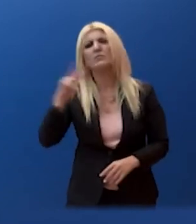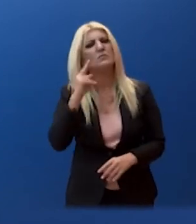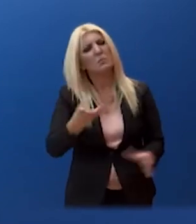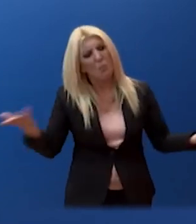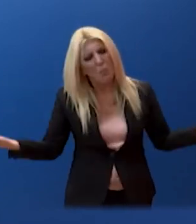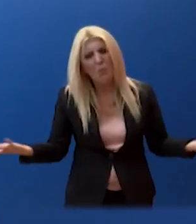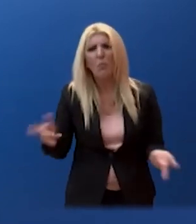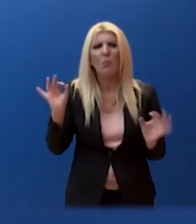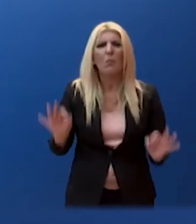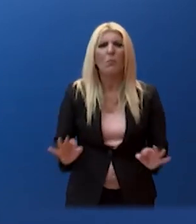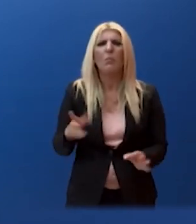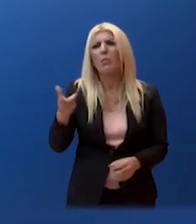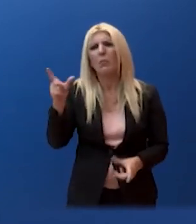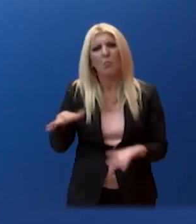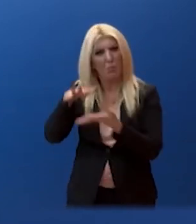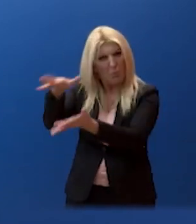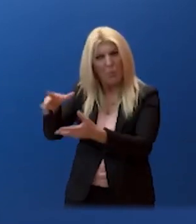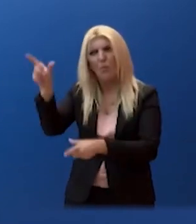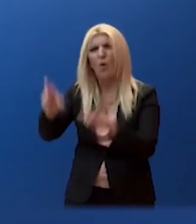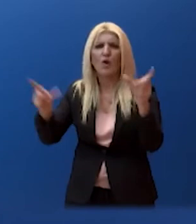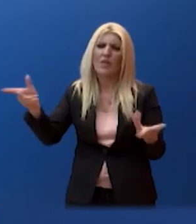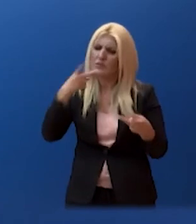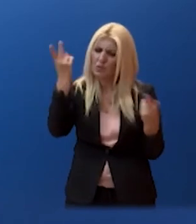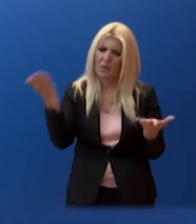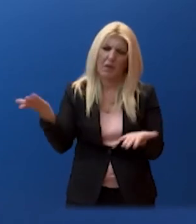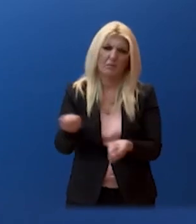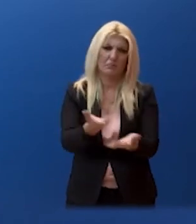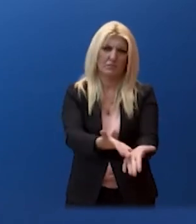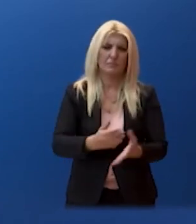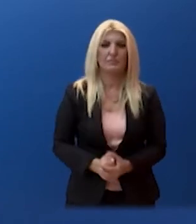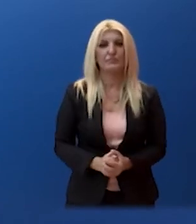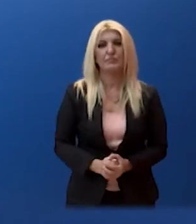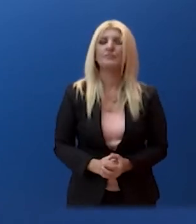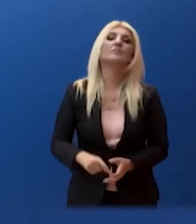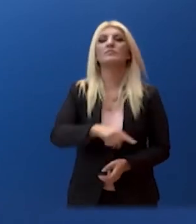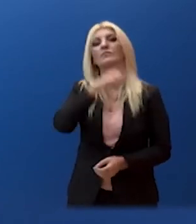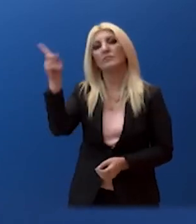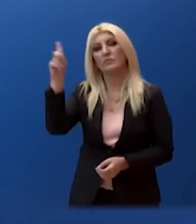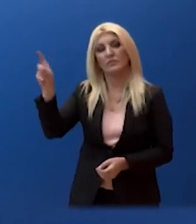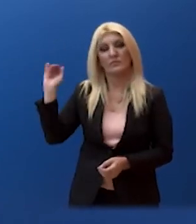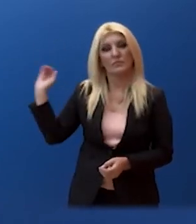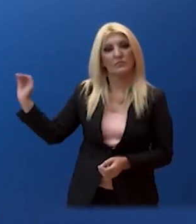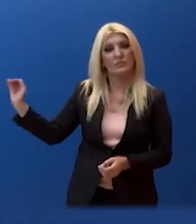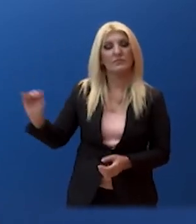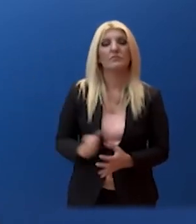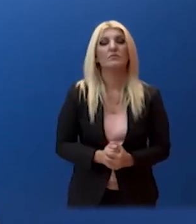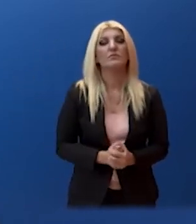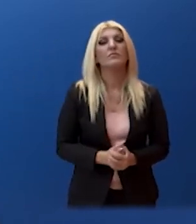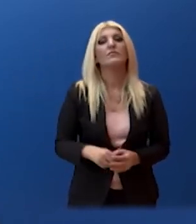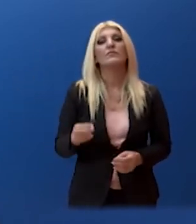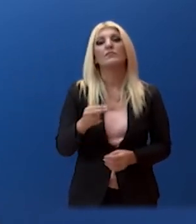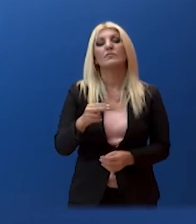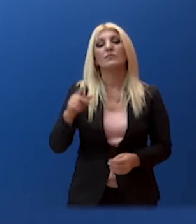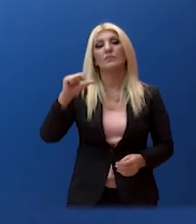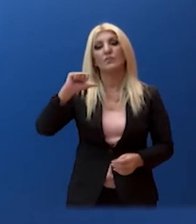Παρακαλώ κυρία Σαμαρά. Ο καθηγητής κύριος Γερμιτζάκης χθες σε δηλώσεις του είπε ότι θα έπρεπε πρώτα να έχει σταματήσει η Θεία Κοινωνία